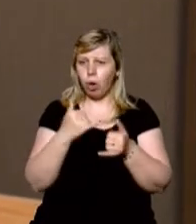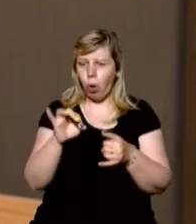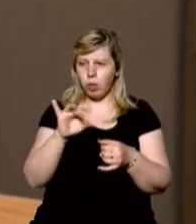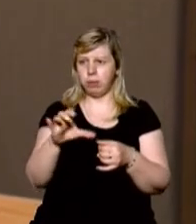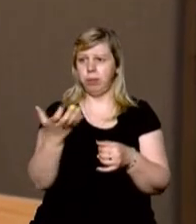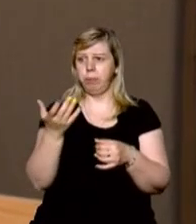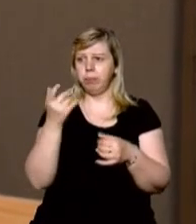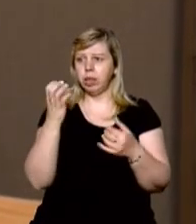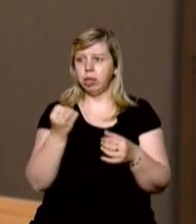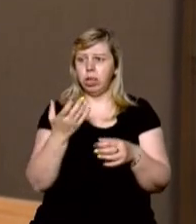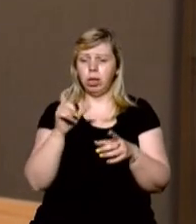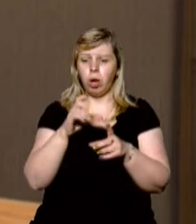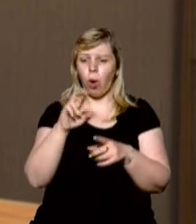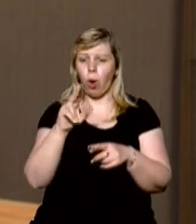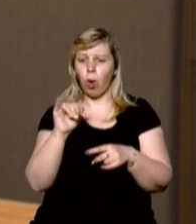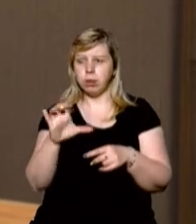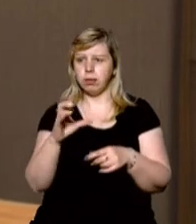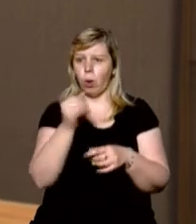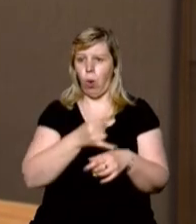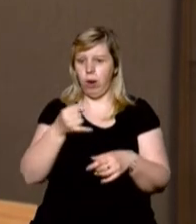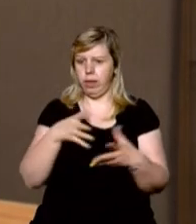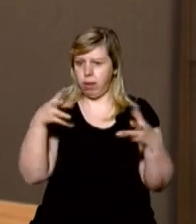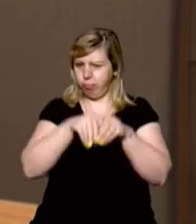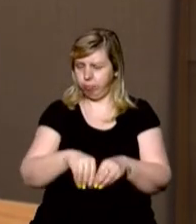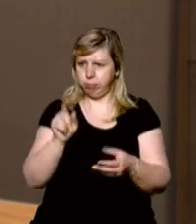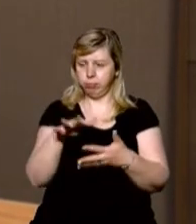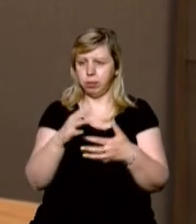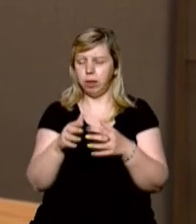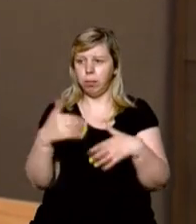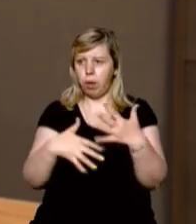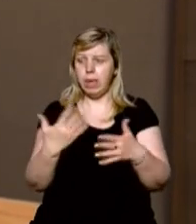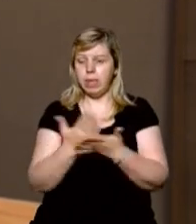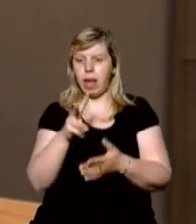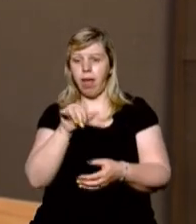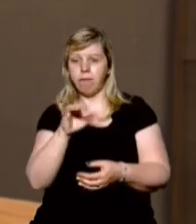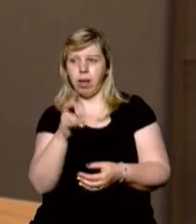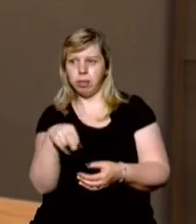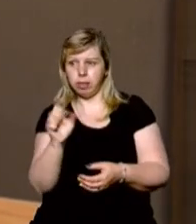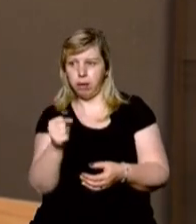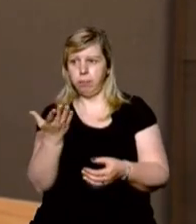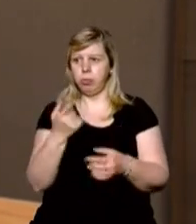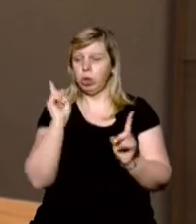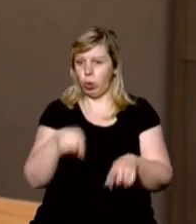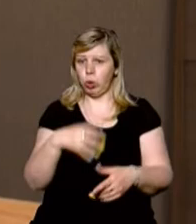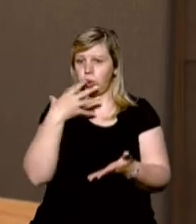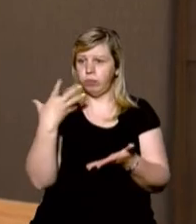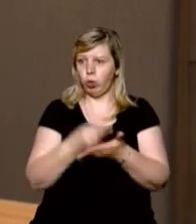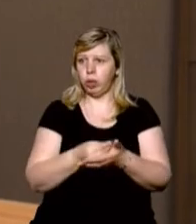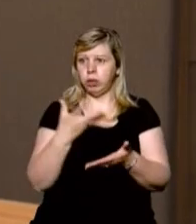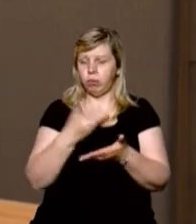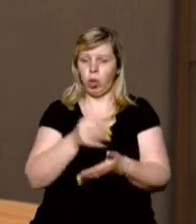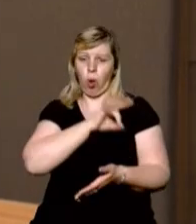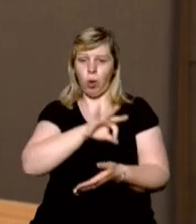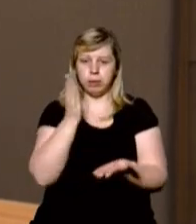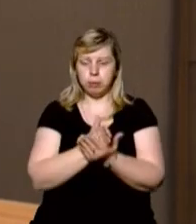та також кокосова олія. Наприклад, є лавандове. Воно також свою